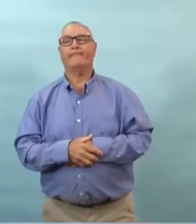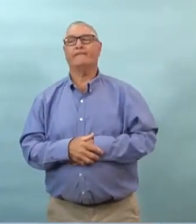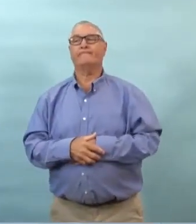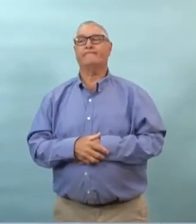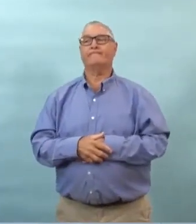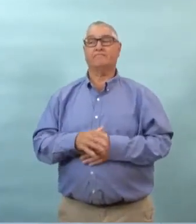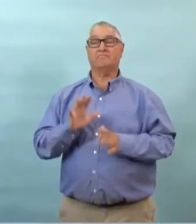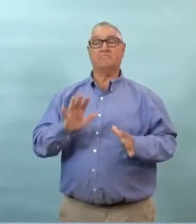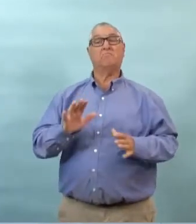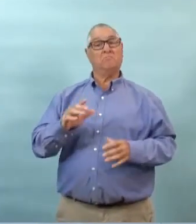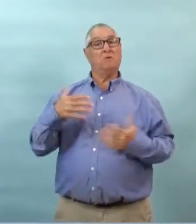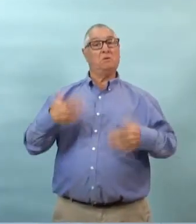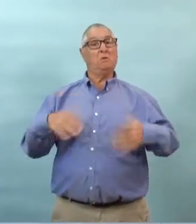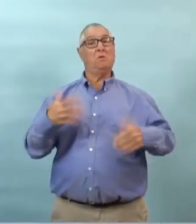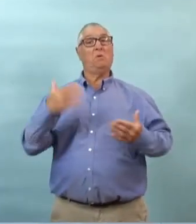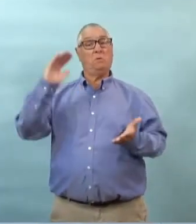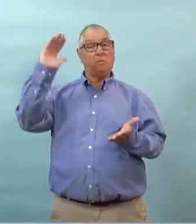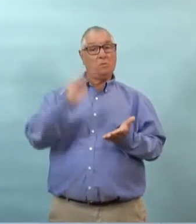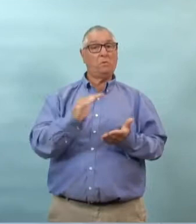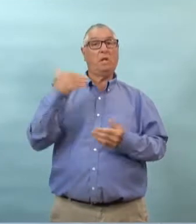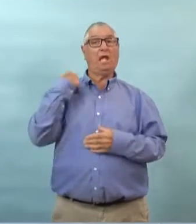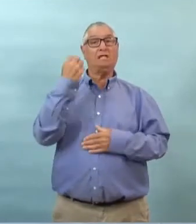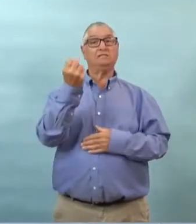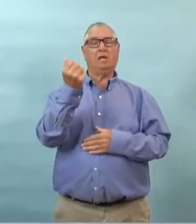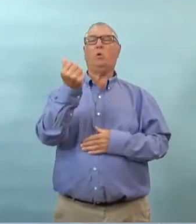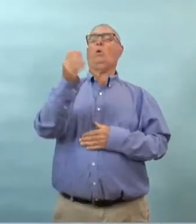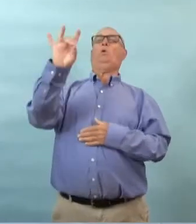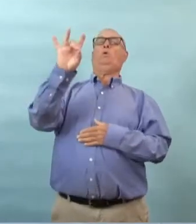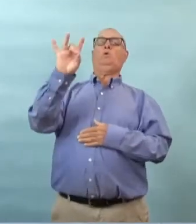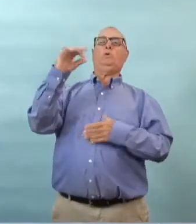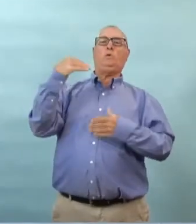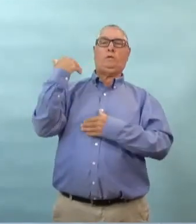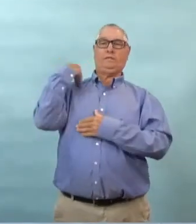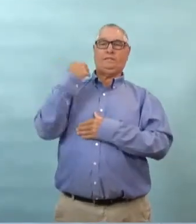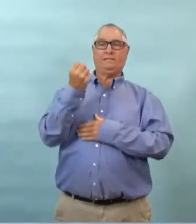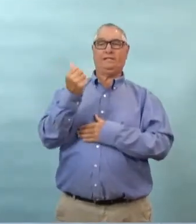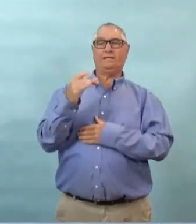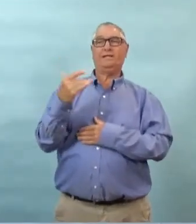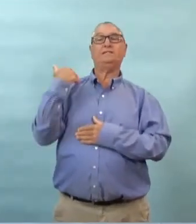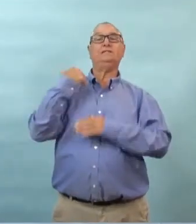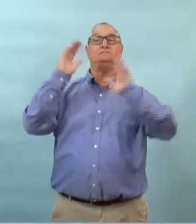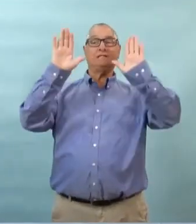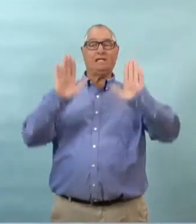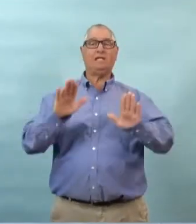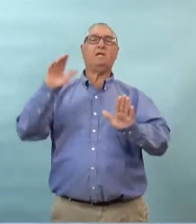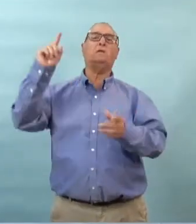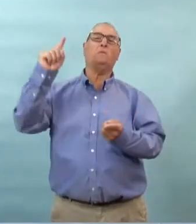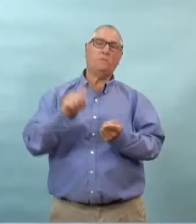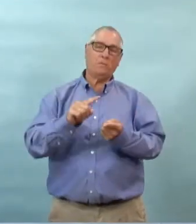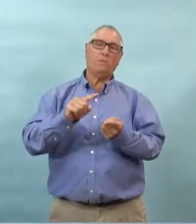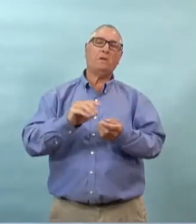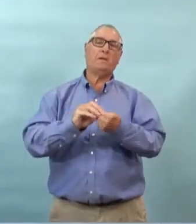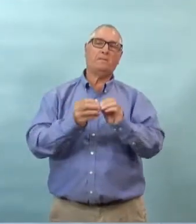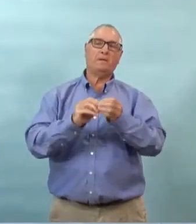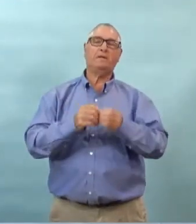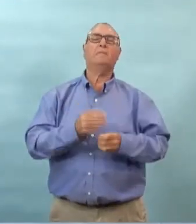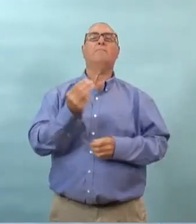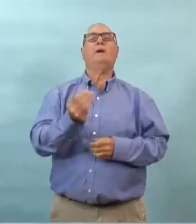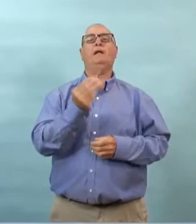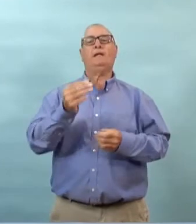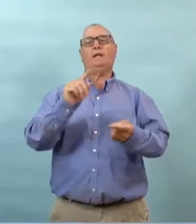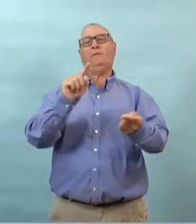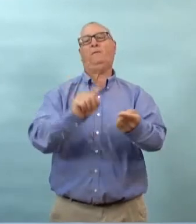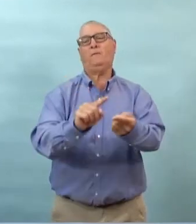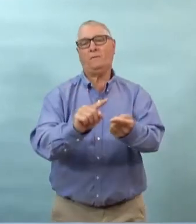oui nous avons vu une diminution 18 c'était un chiffre assez haut mais je veux que les gens